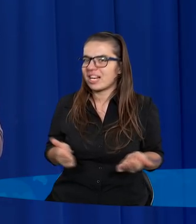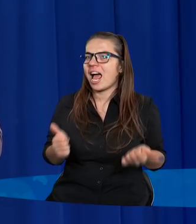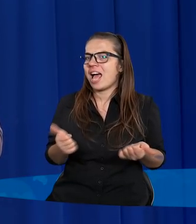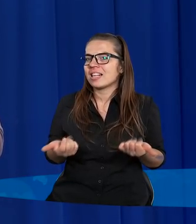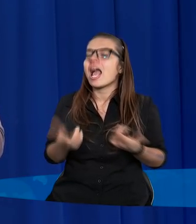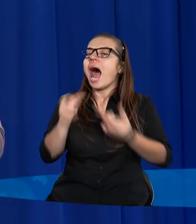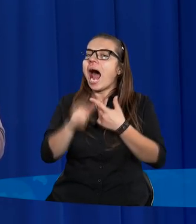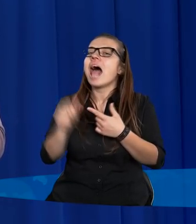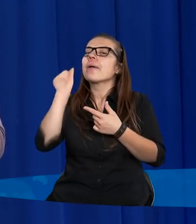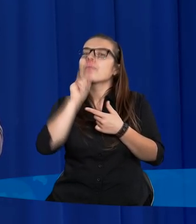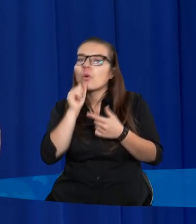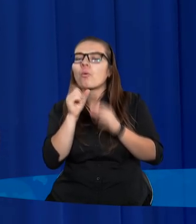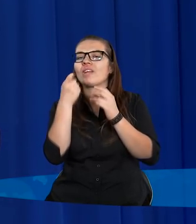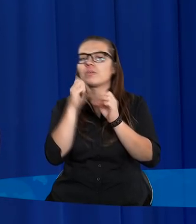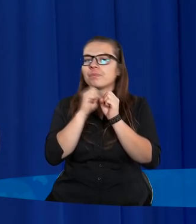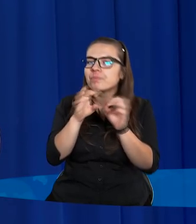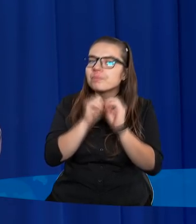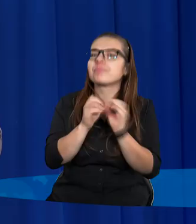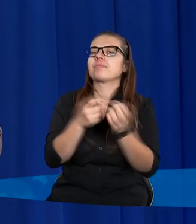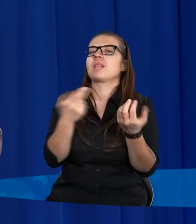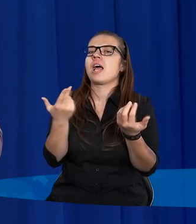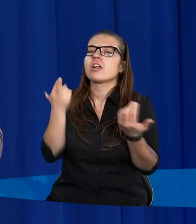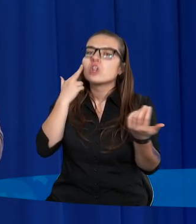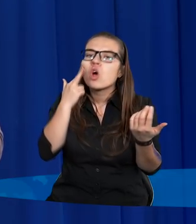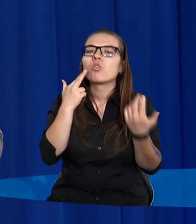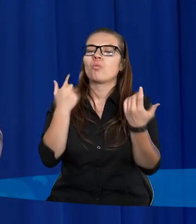Nie, ale czytając Jego Słowo